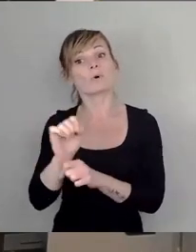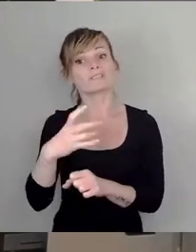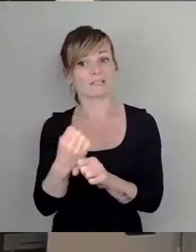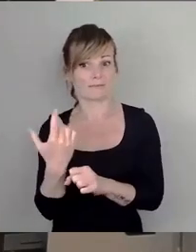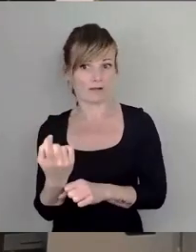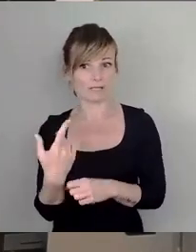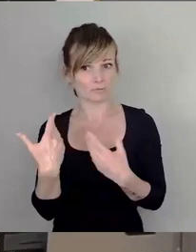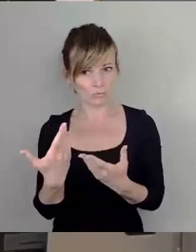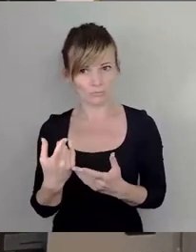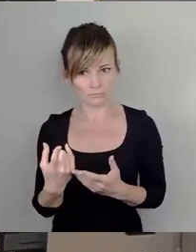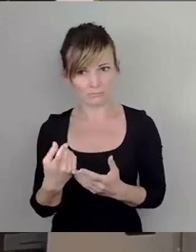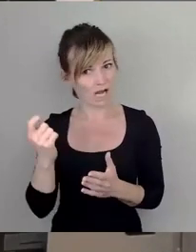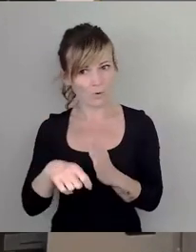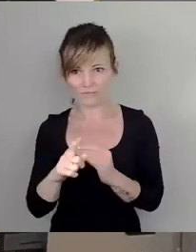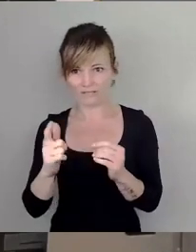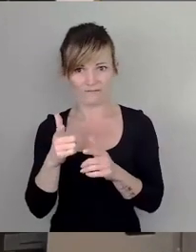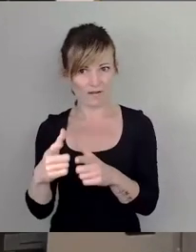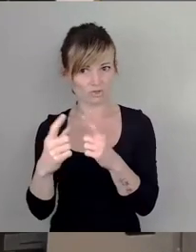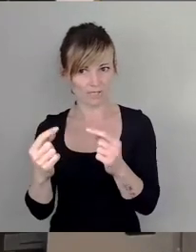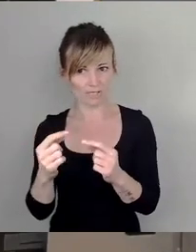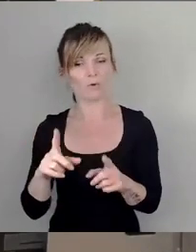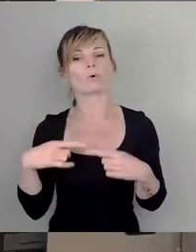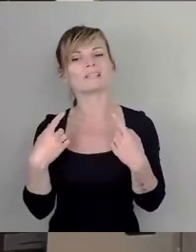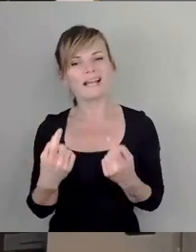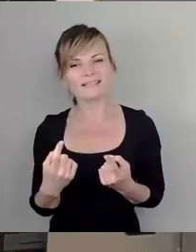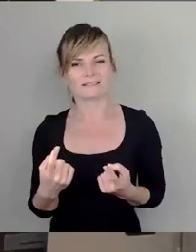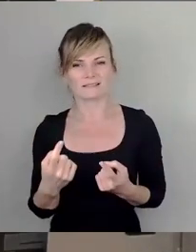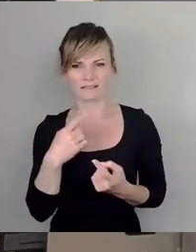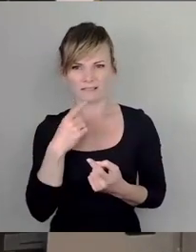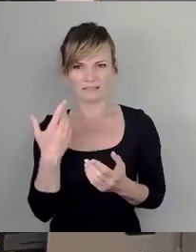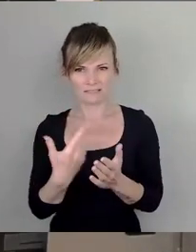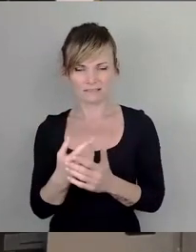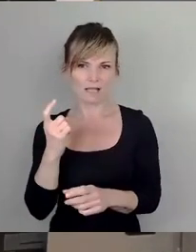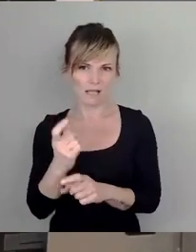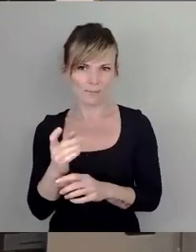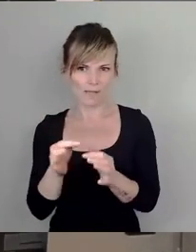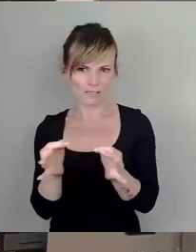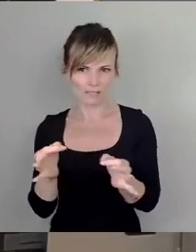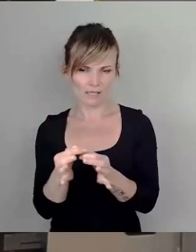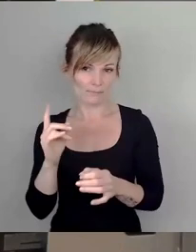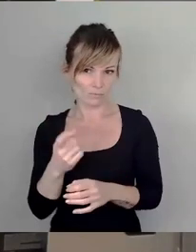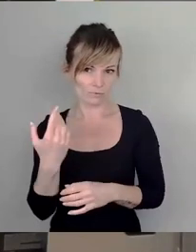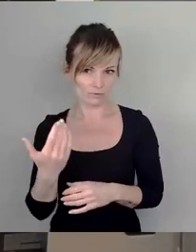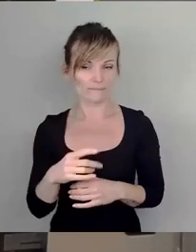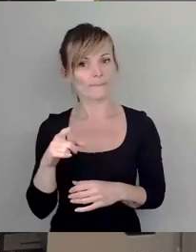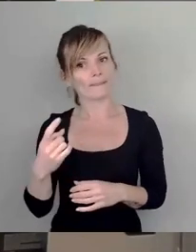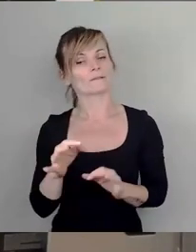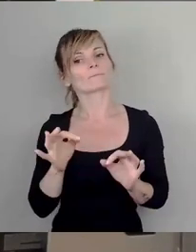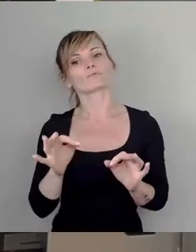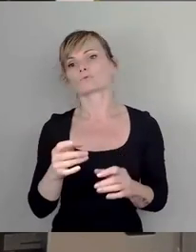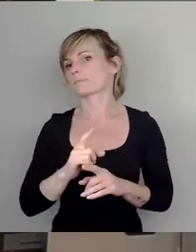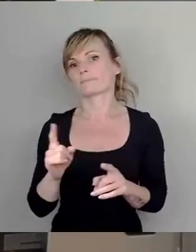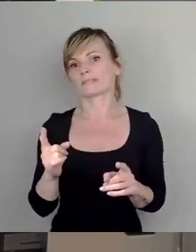und wenn man dann der Auffassung ist, dass man dann eben zu dieser härteren Maßnahme greift, es ist bestimmt nichts